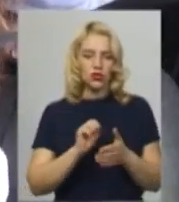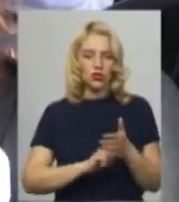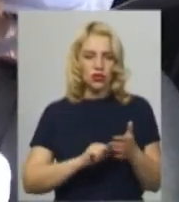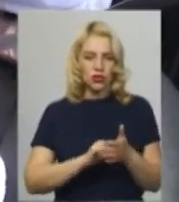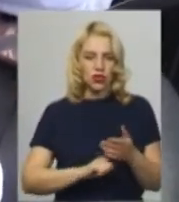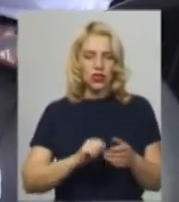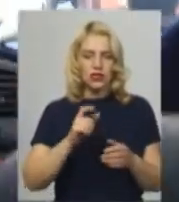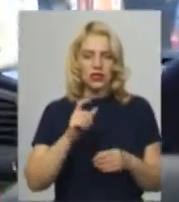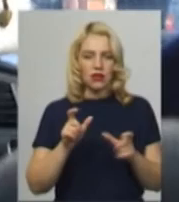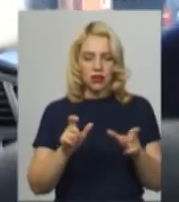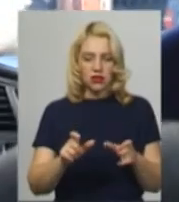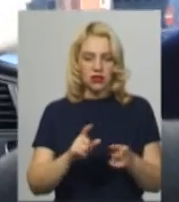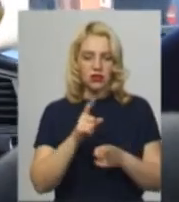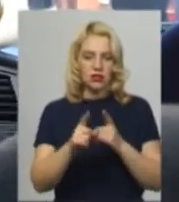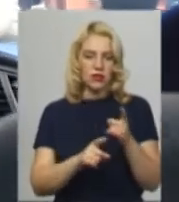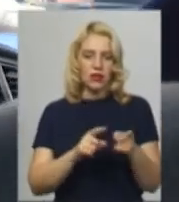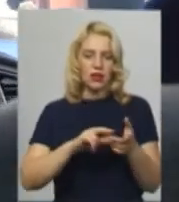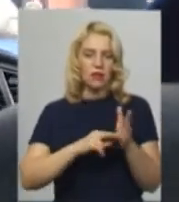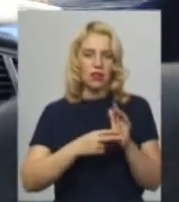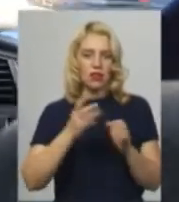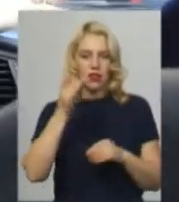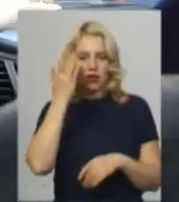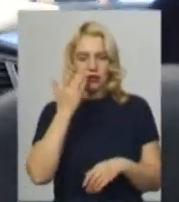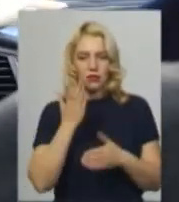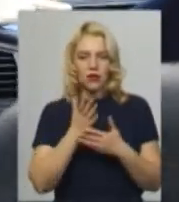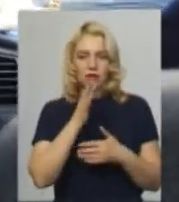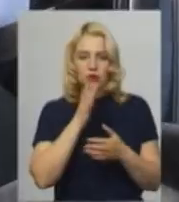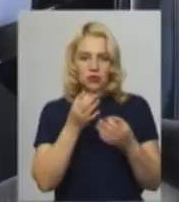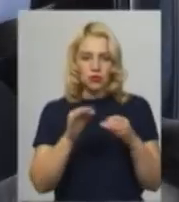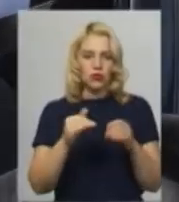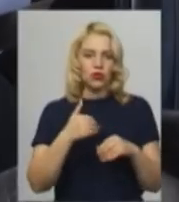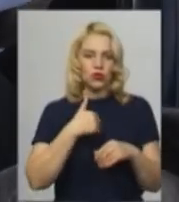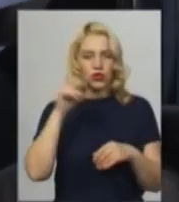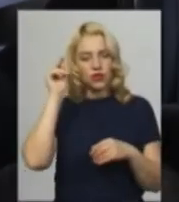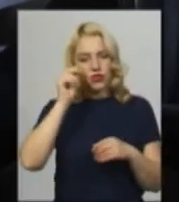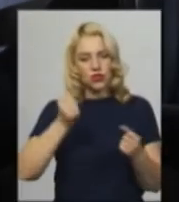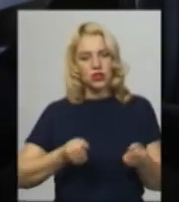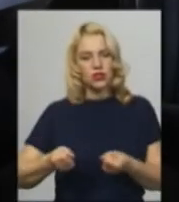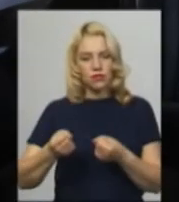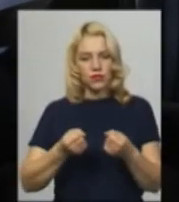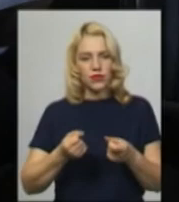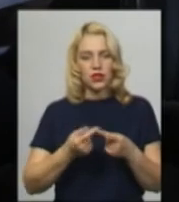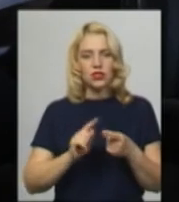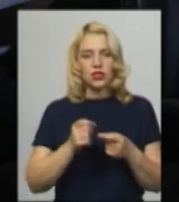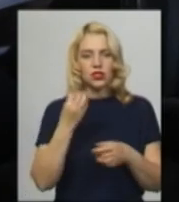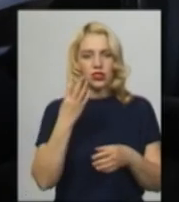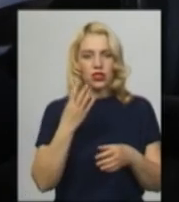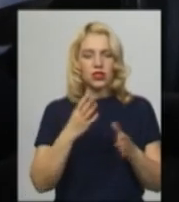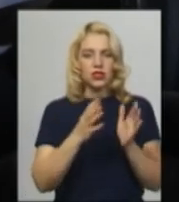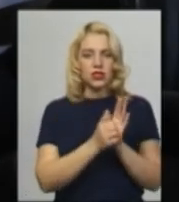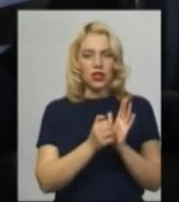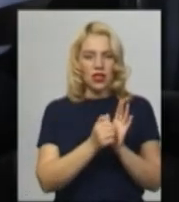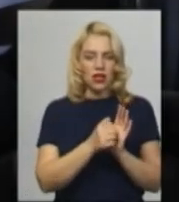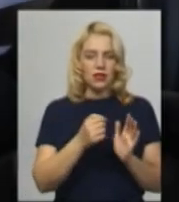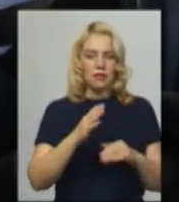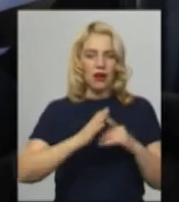змінилися плани на літо. Наразі має вільний час і тому вирішила навчитися водити машину. Це вже в мене 14 заняттів по практиці. Я вже